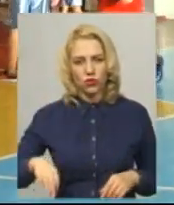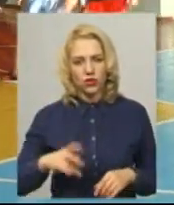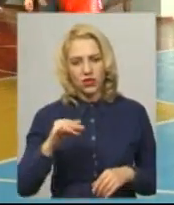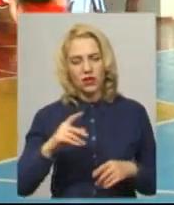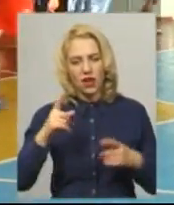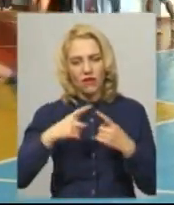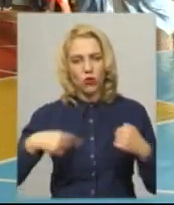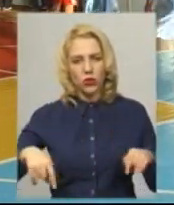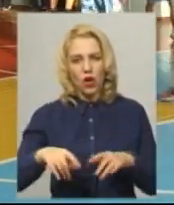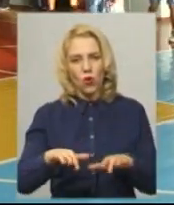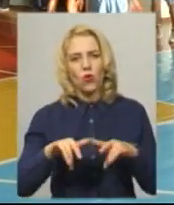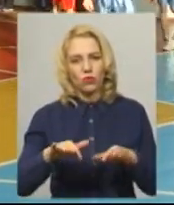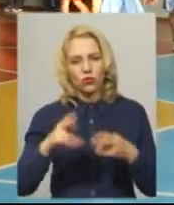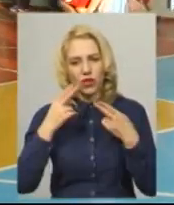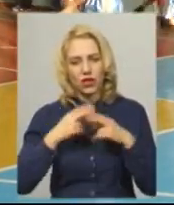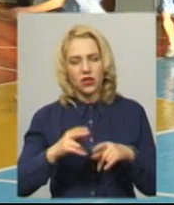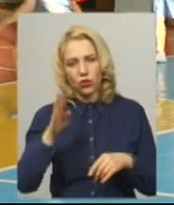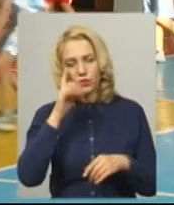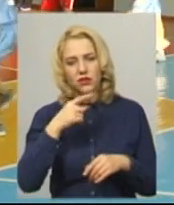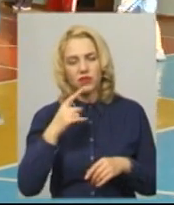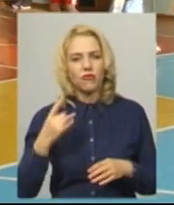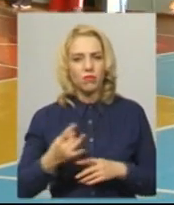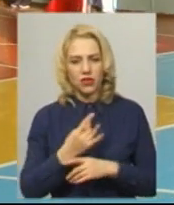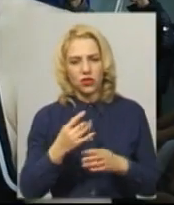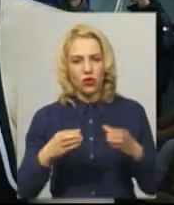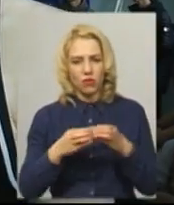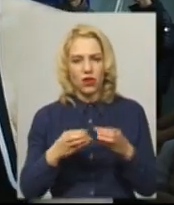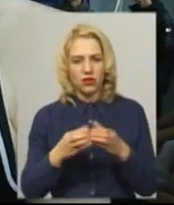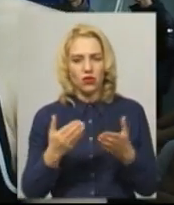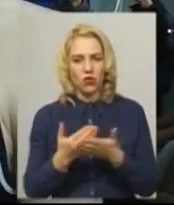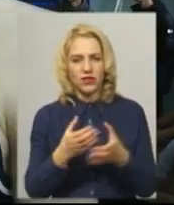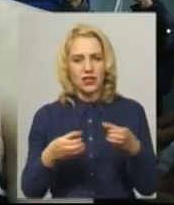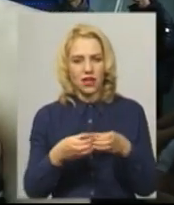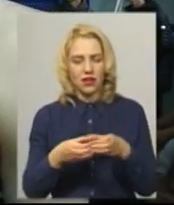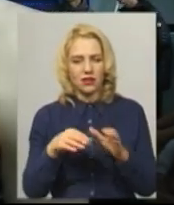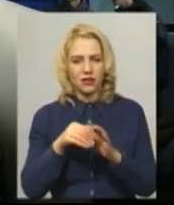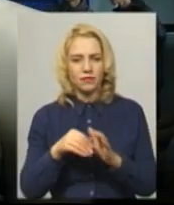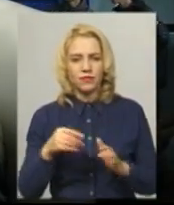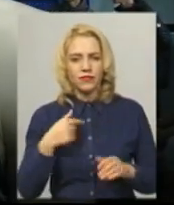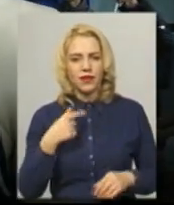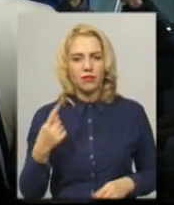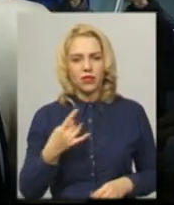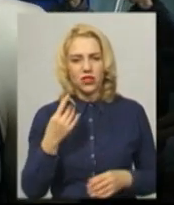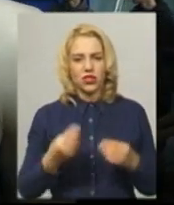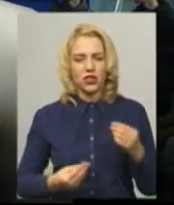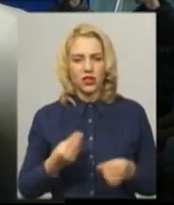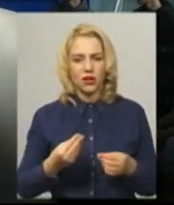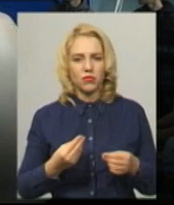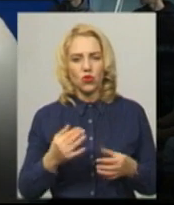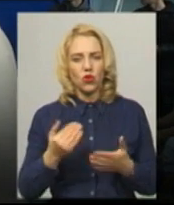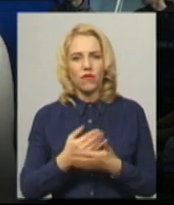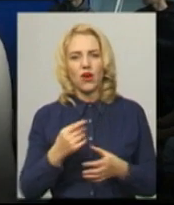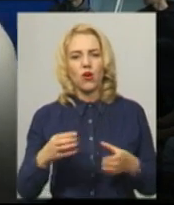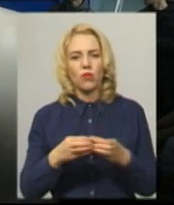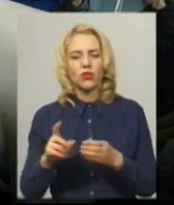'ютерна інженерія. Хлопець каже, сьогодні команда вперше зіграла новим складом. Ми почали тільки перший раз іграли цією новою командою, бо інші